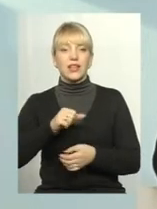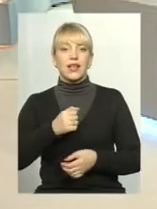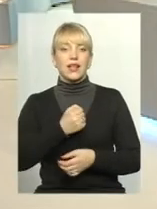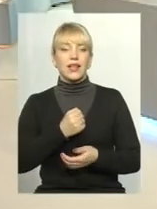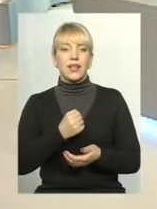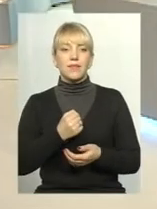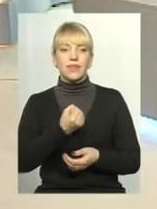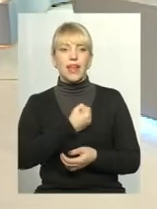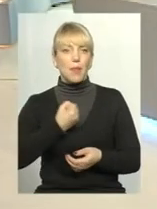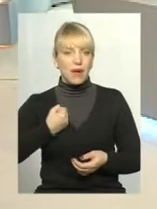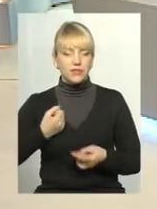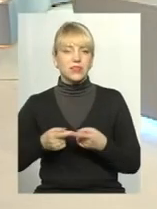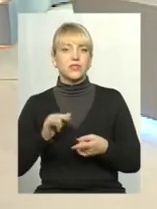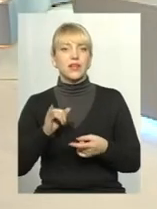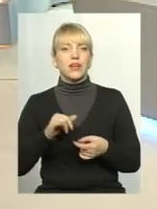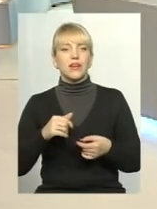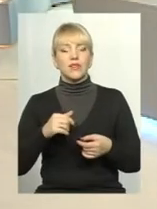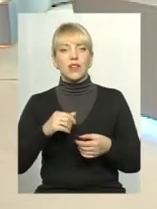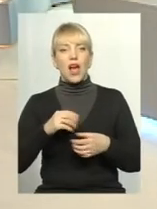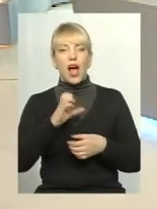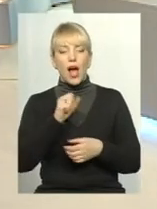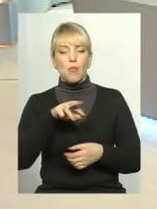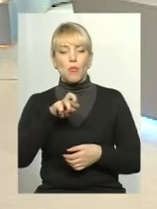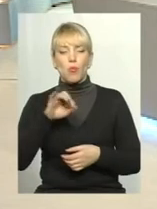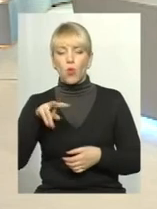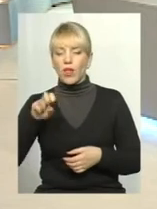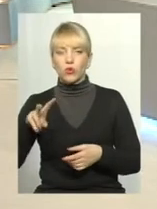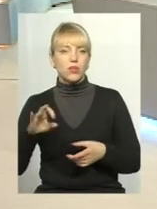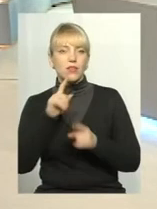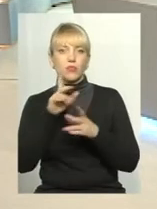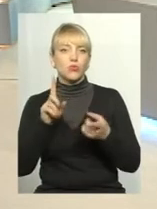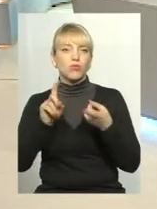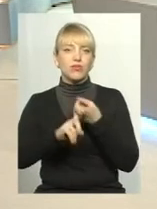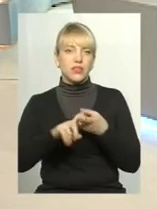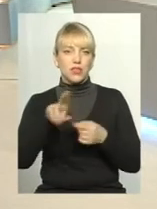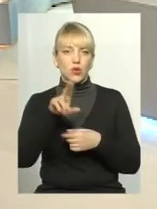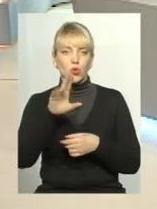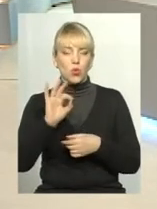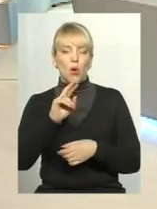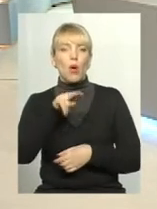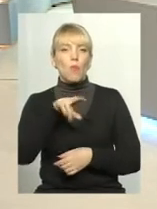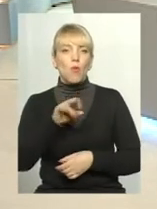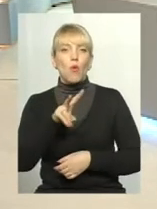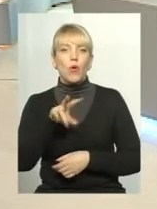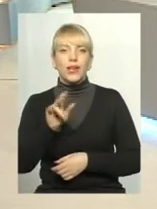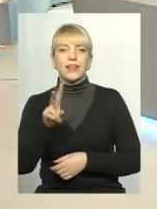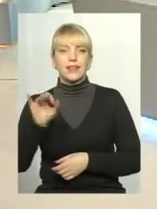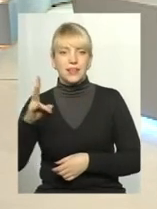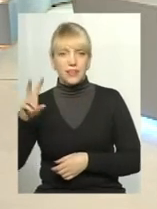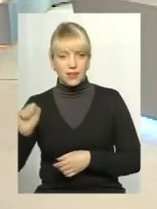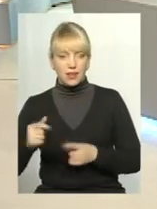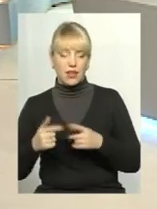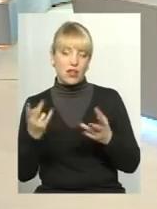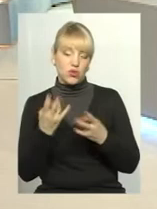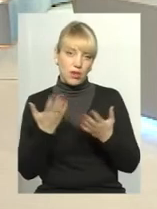там, педіатрів, в амбулаторію, до поліклінік вони вже не будуть прив'язані, і вони зможуть звернутися, якщо їм потрібно зробити